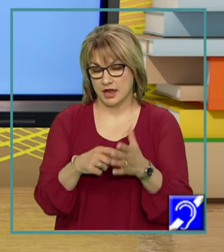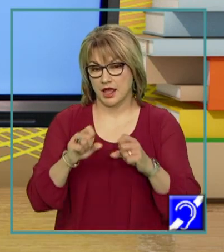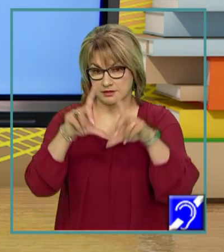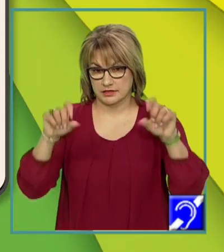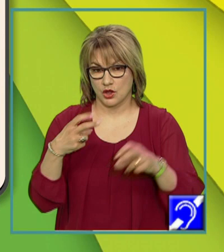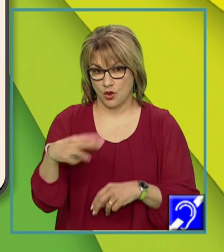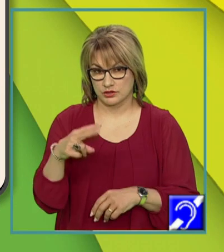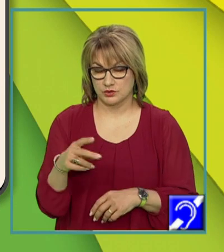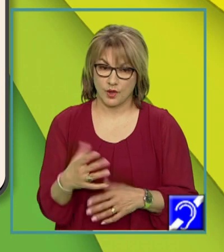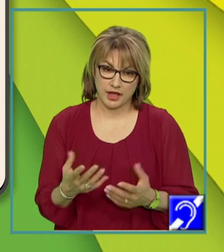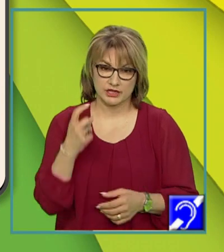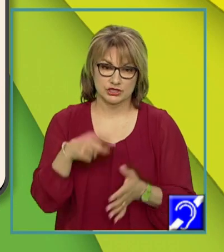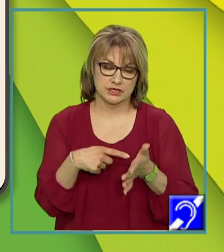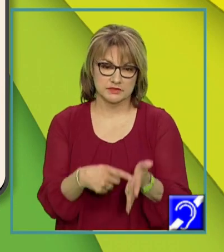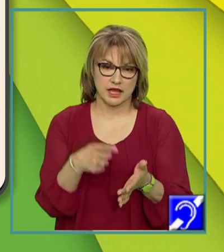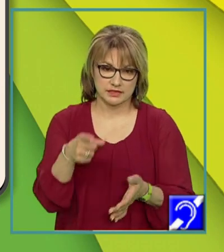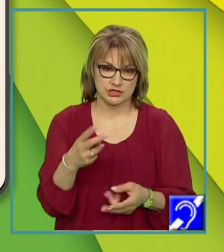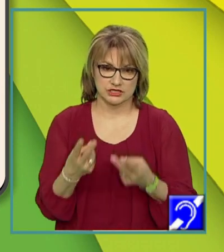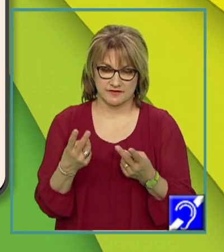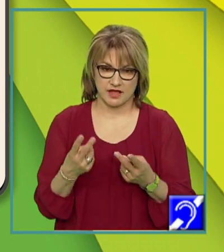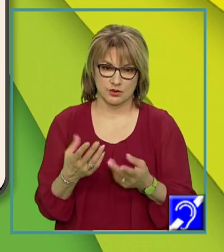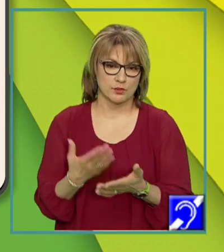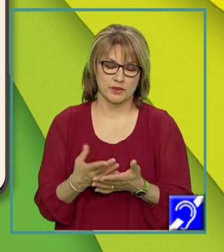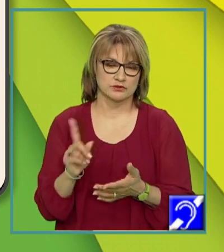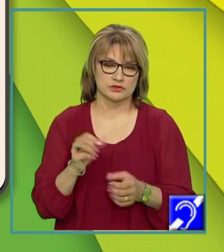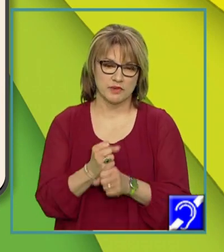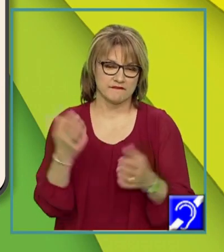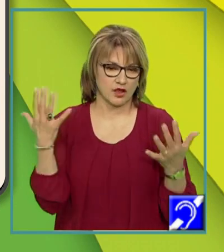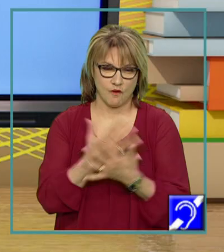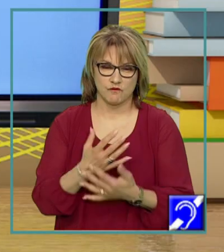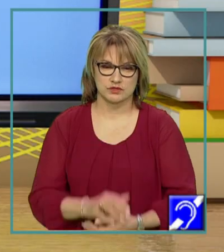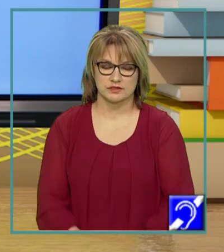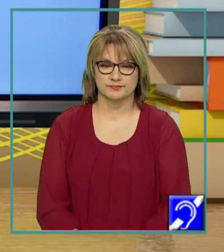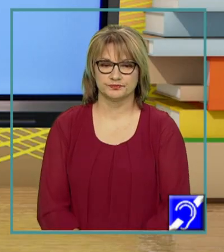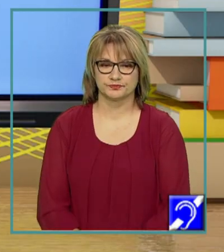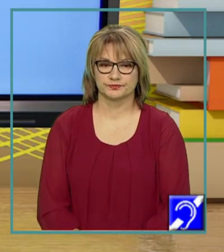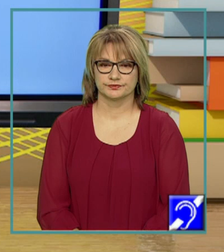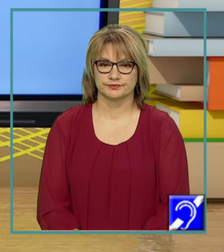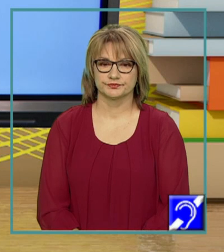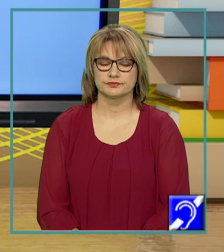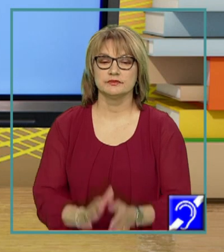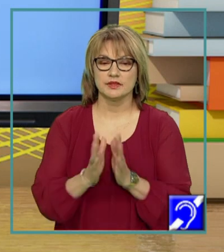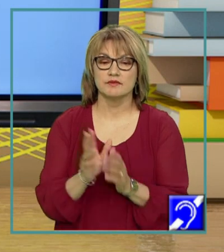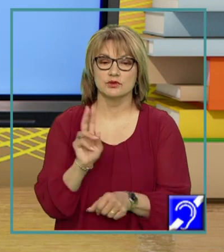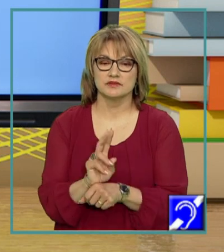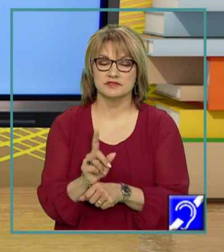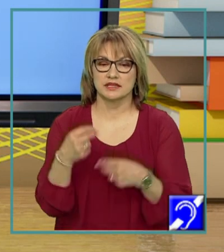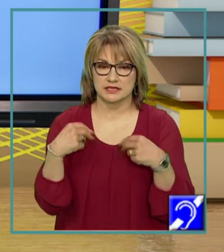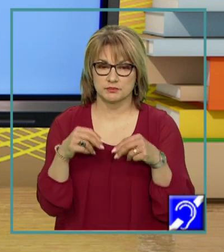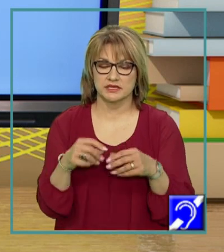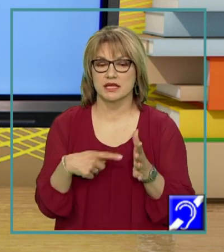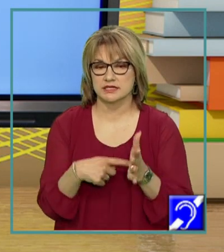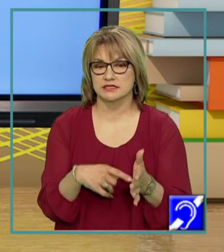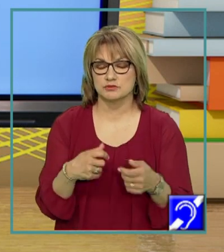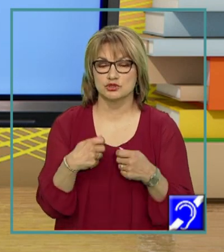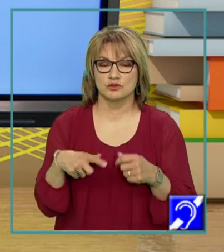încerca să evidențiem aceste valori pentru a nu mai crea niciodată confuzii. Vă rog să fiți atenți la explicații, la exemple și